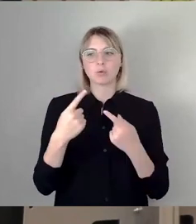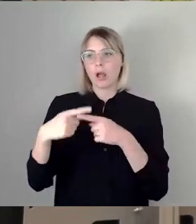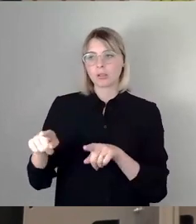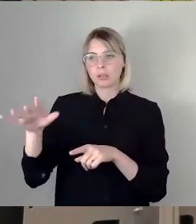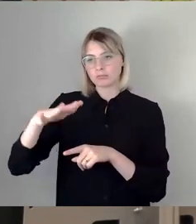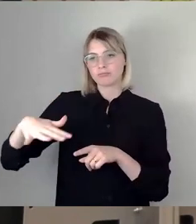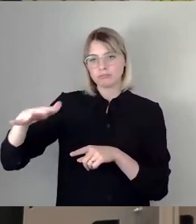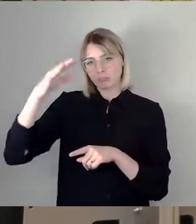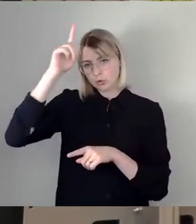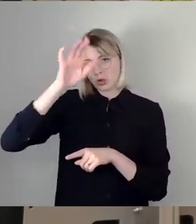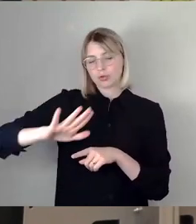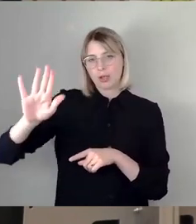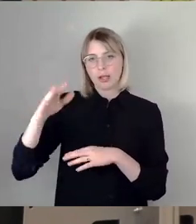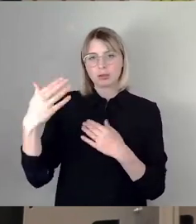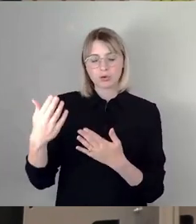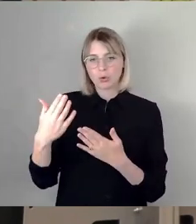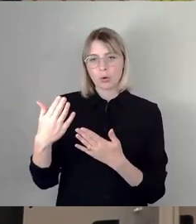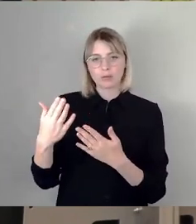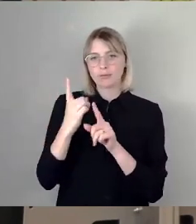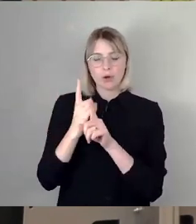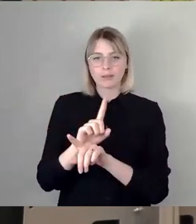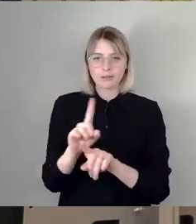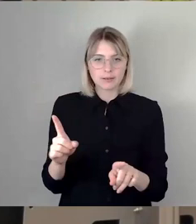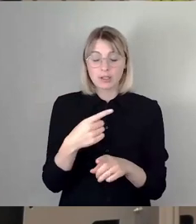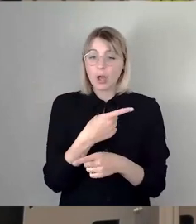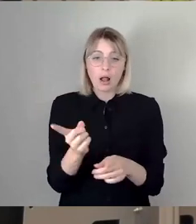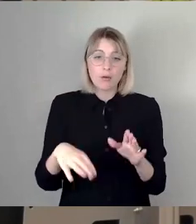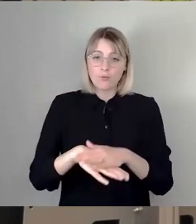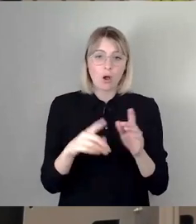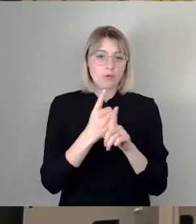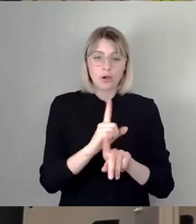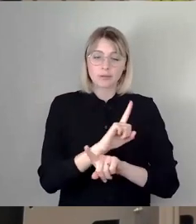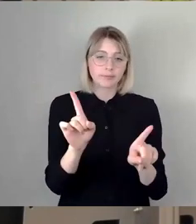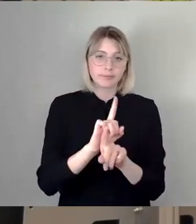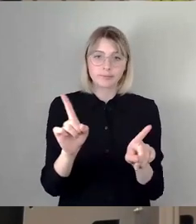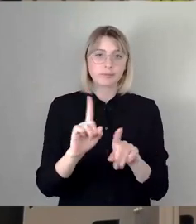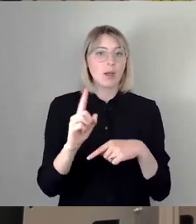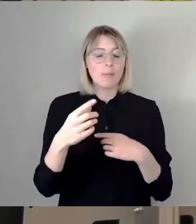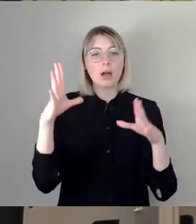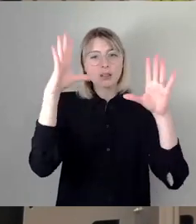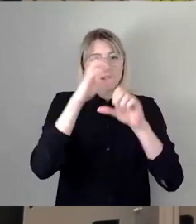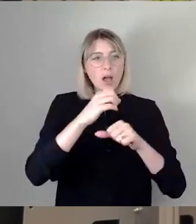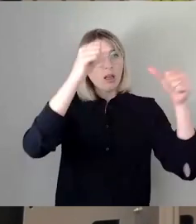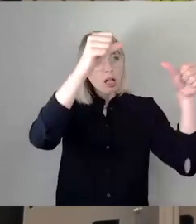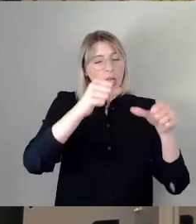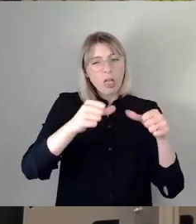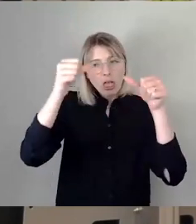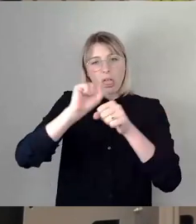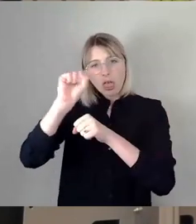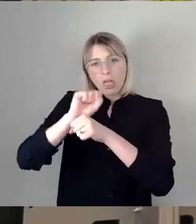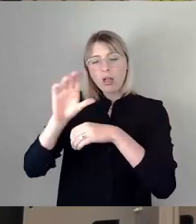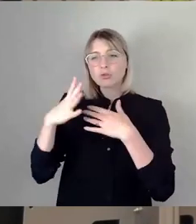so nicht eingehalten worden, nicht von allen. Es gab bei nächtlichen Plakatieren, aber auch bei anderen Gelegenheiten, Übergriffe,